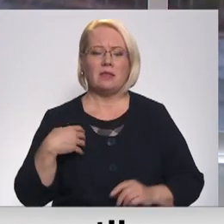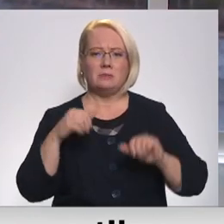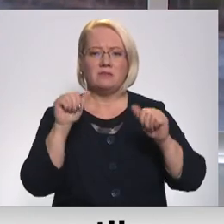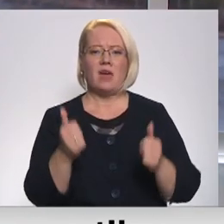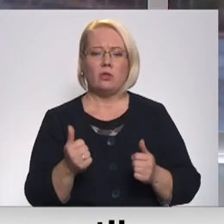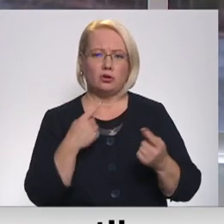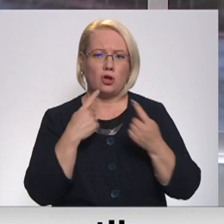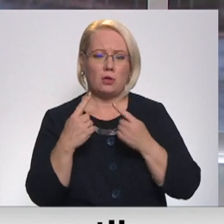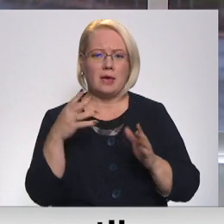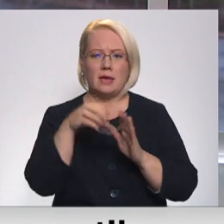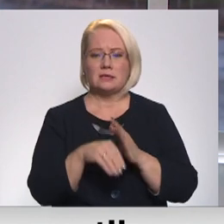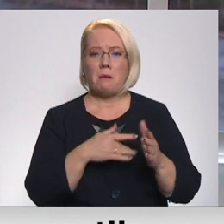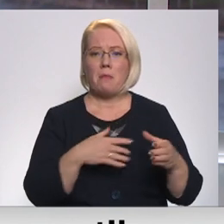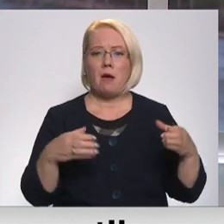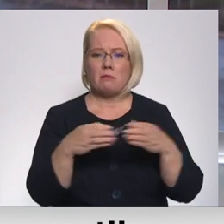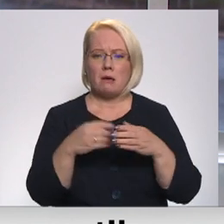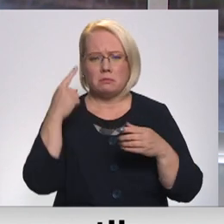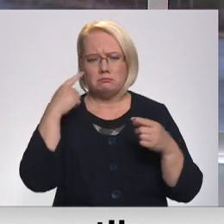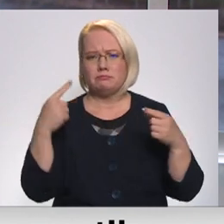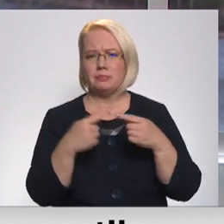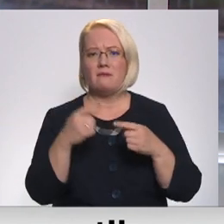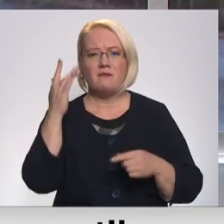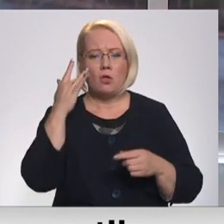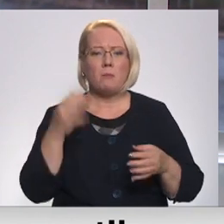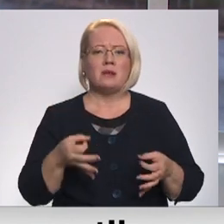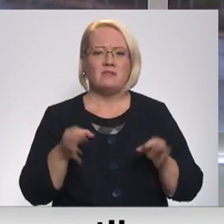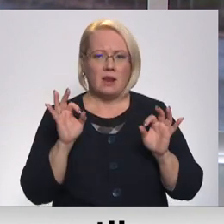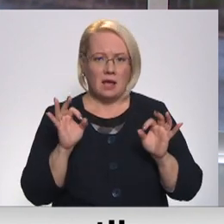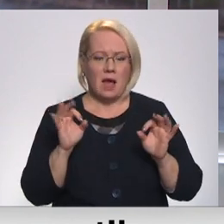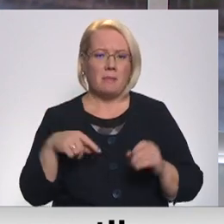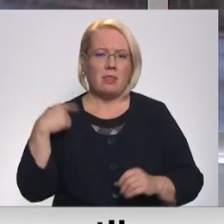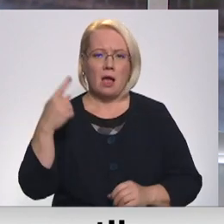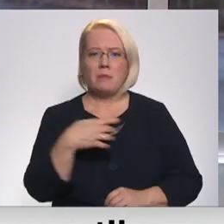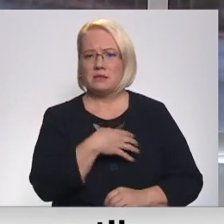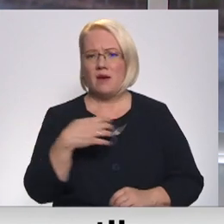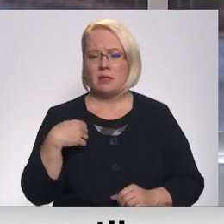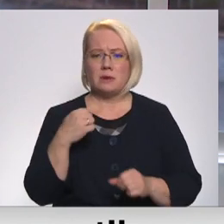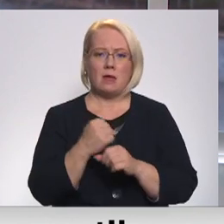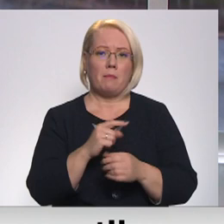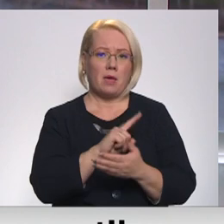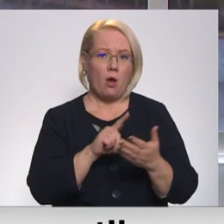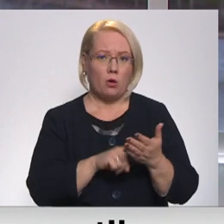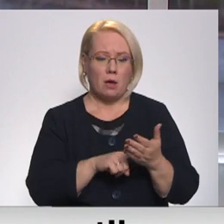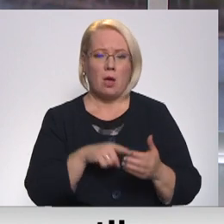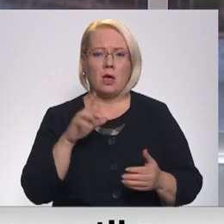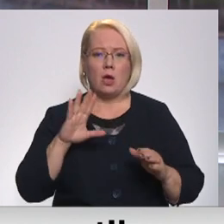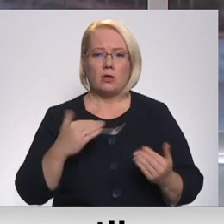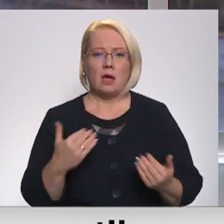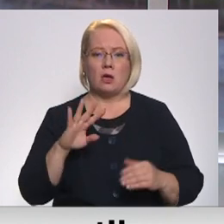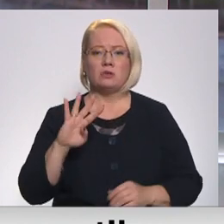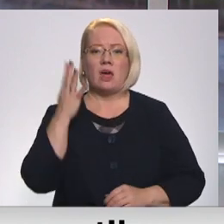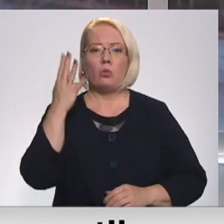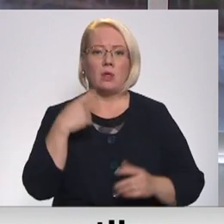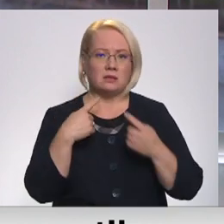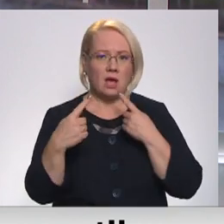sarunās iesaistītajām partijām sakrīt viedokļu par svarīgākajiem nākamās valdības darbi jautājumiem. Topēc jau ceturtās